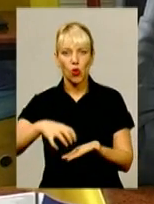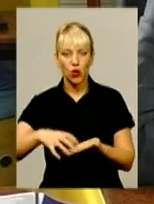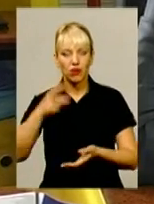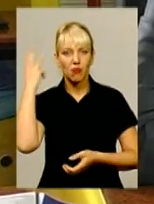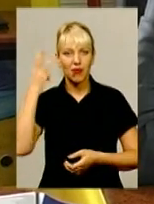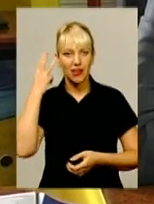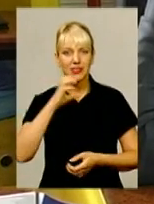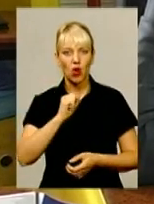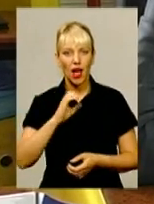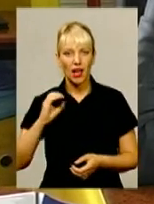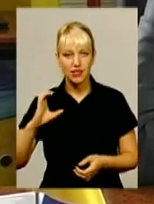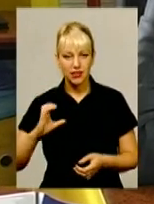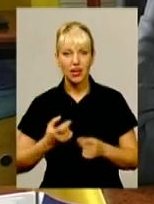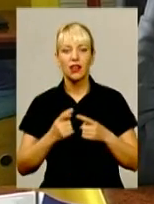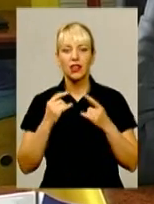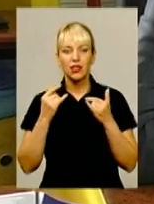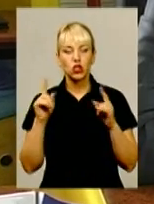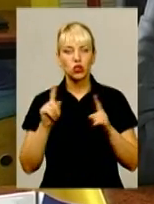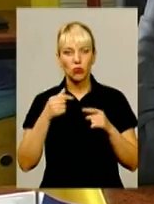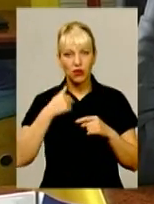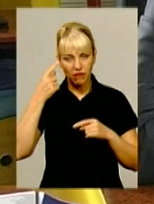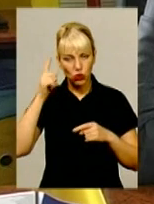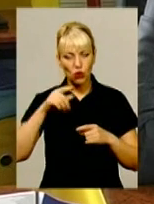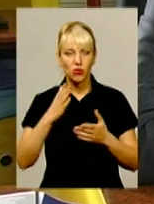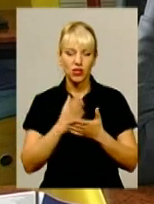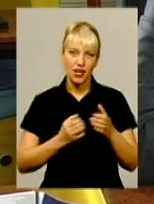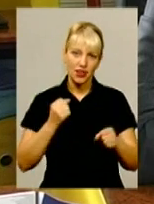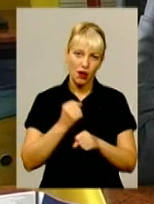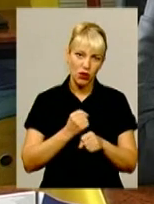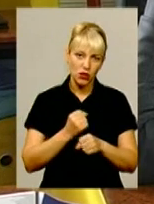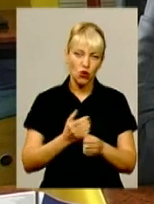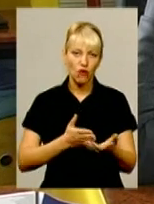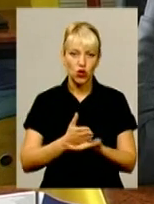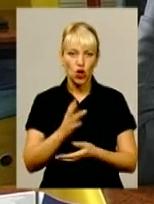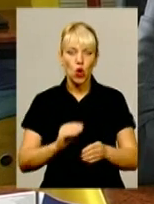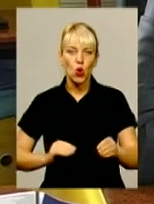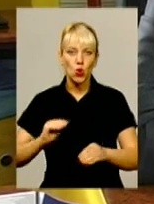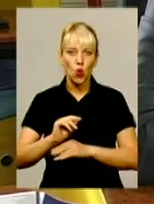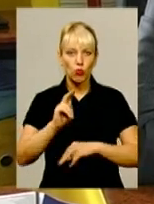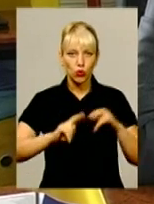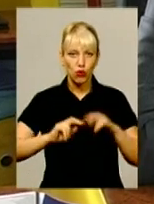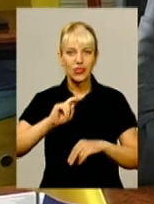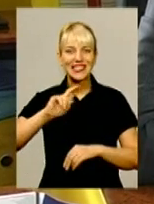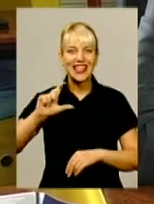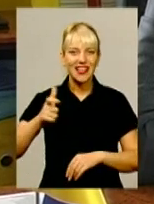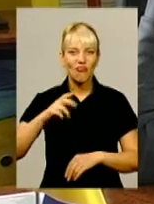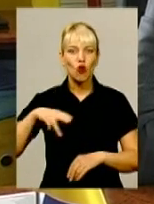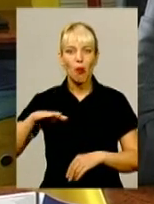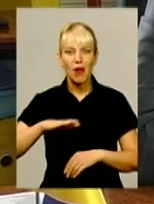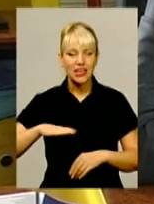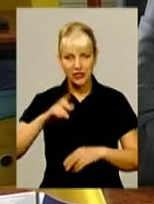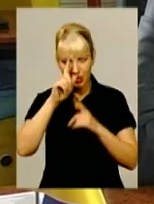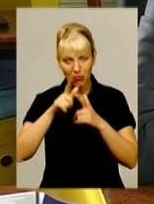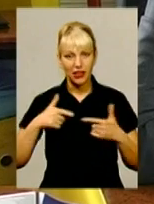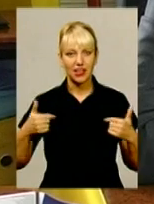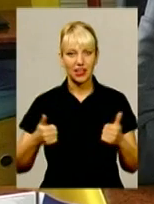Те, що мені відомо, є напрацьовані варіанти добудови з європейськими країнами. Один з варіантів – це